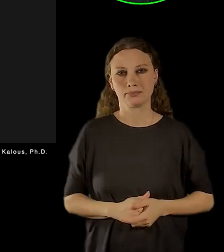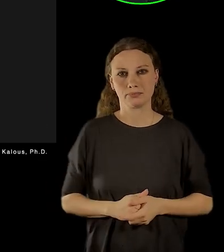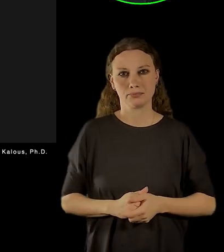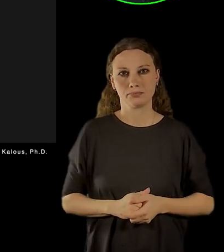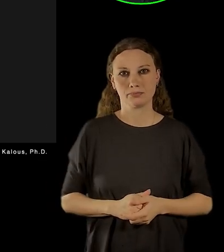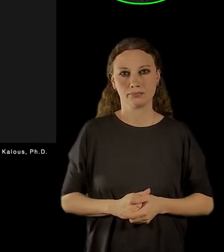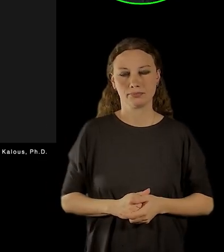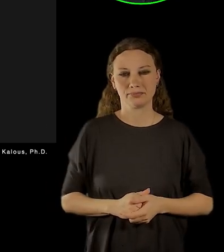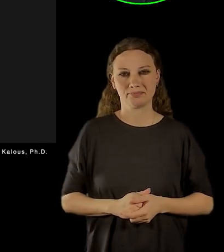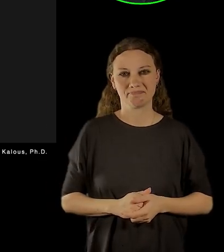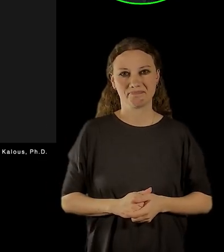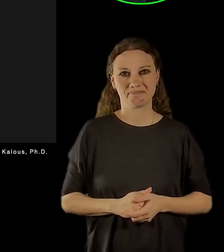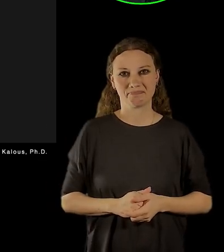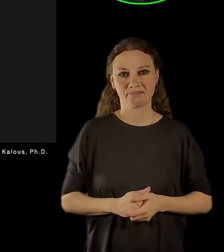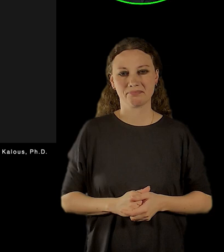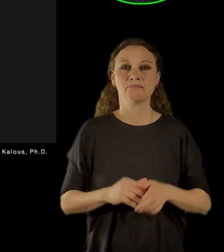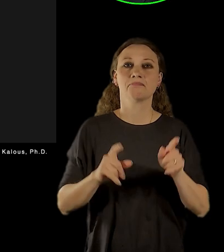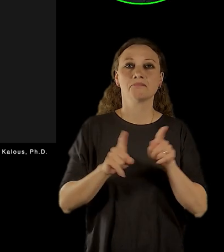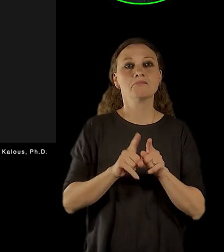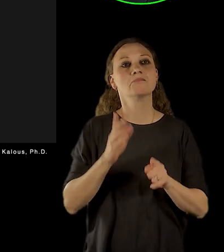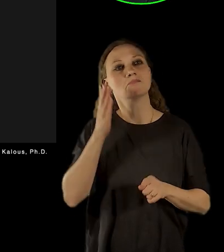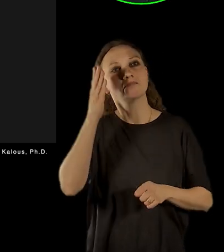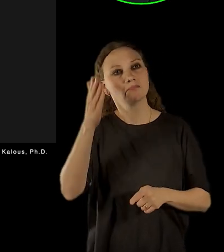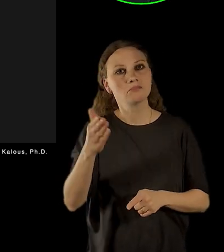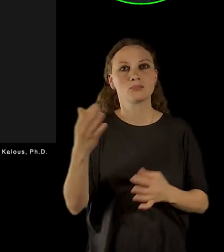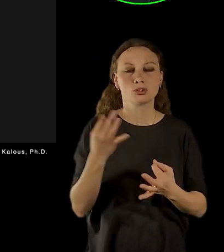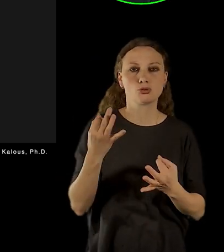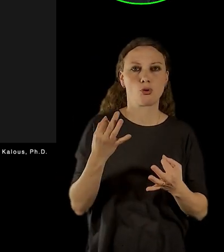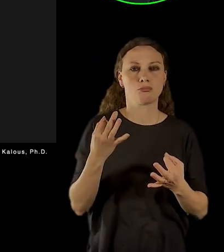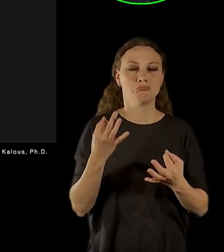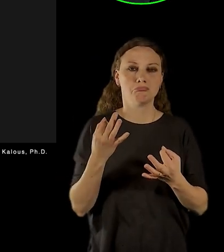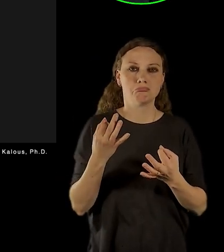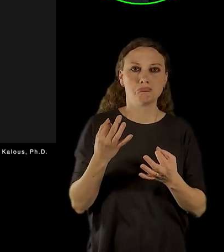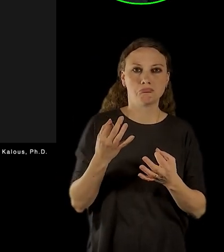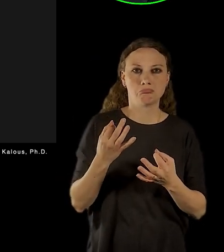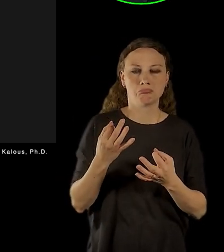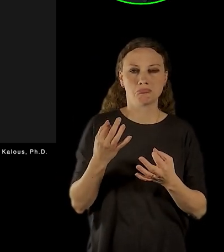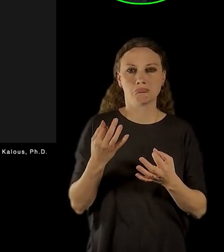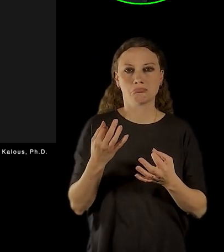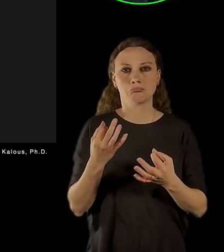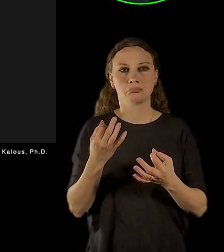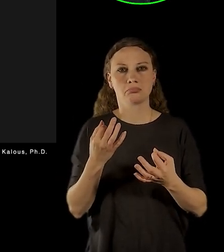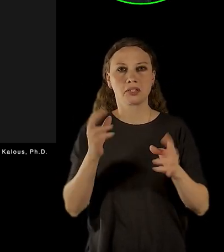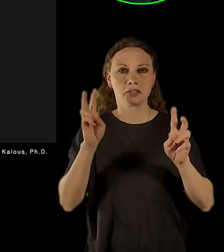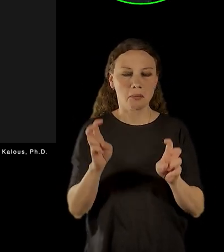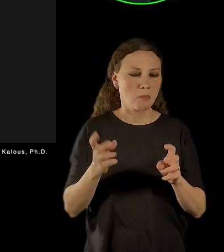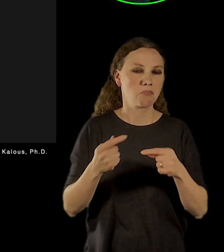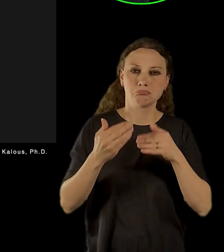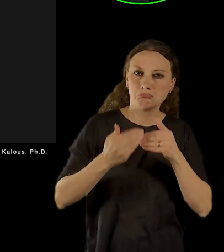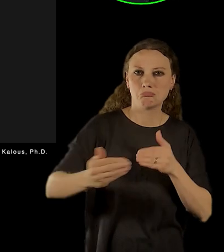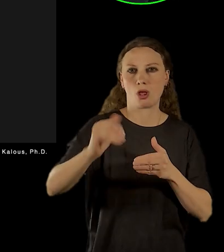bychom rádi později využili v rámci expozice, to znamená asi nejznávnější náš